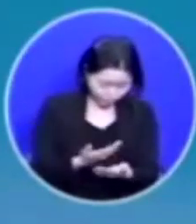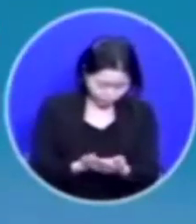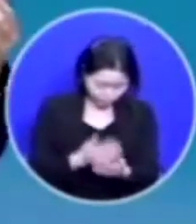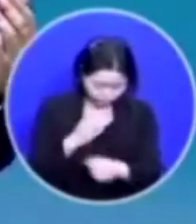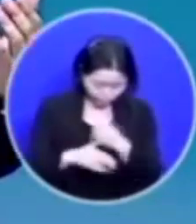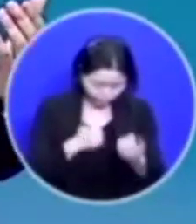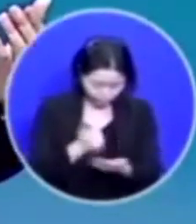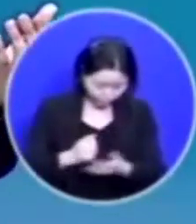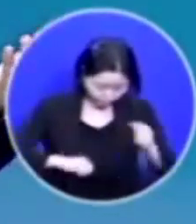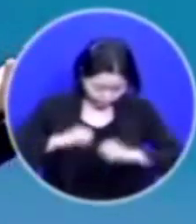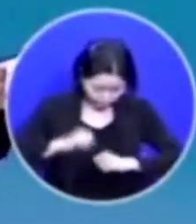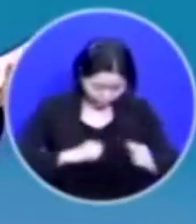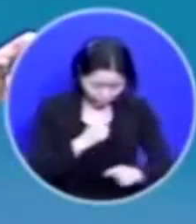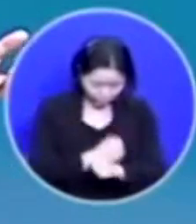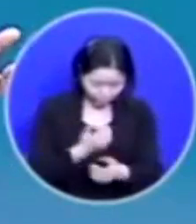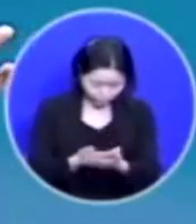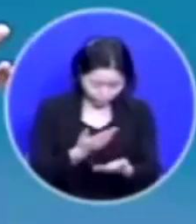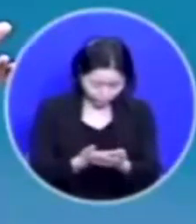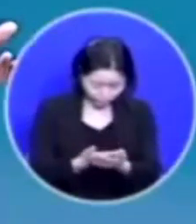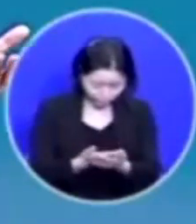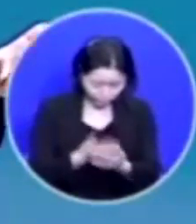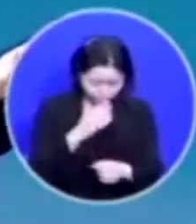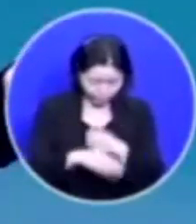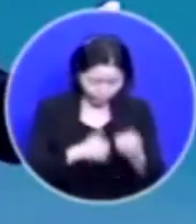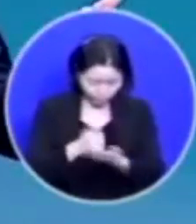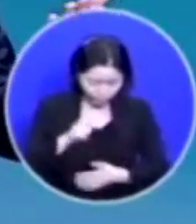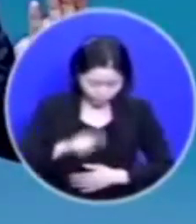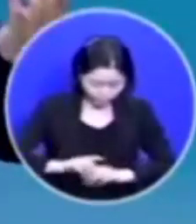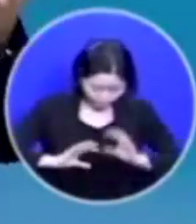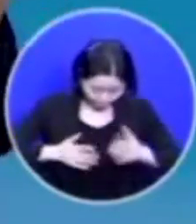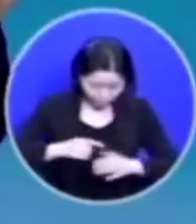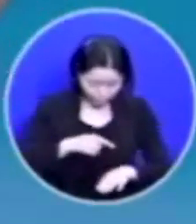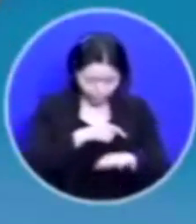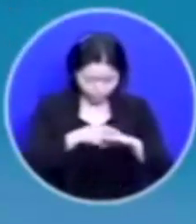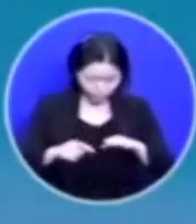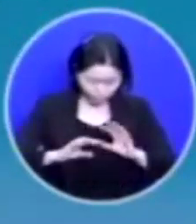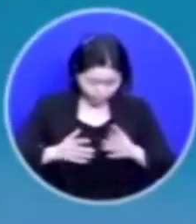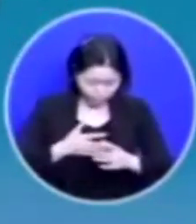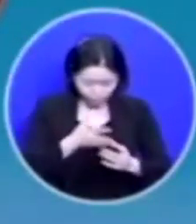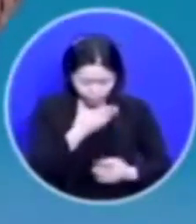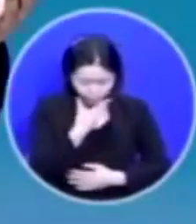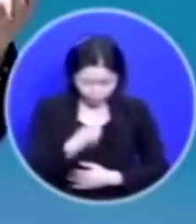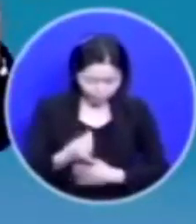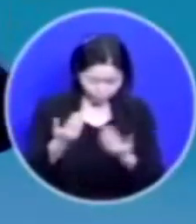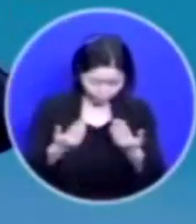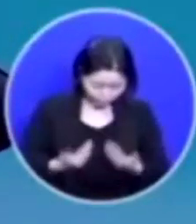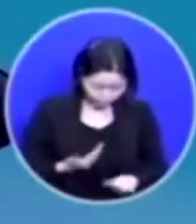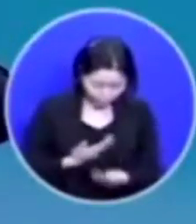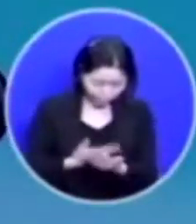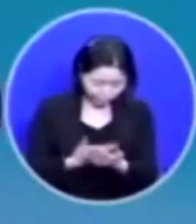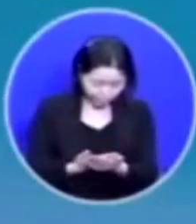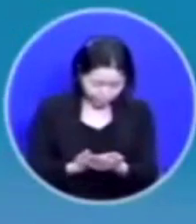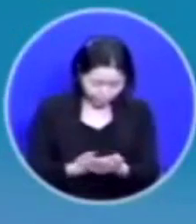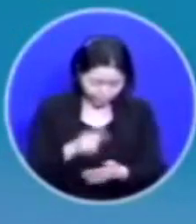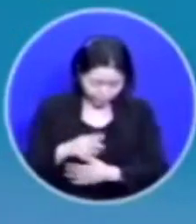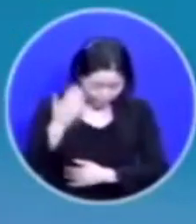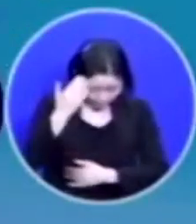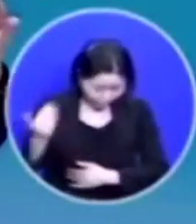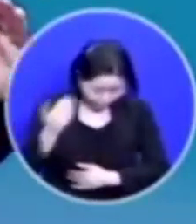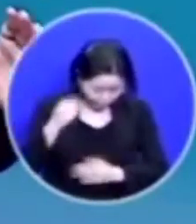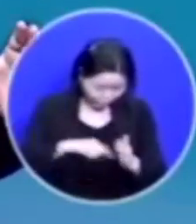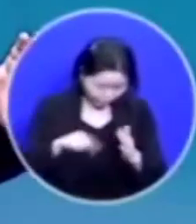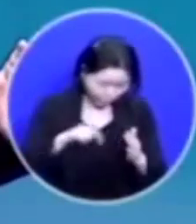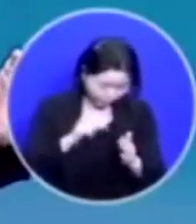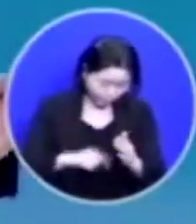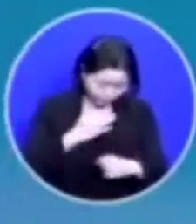역사하소서 하나님 이 나라 이민족의 복을 주소서 이 대한민국 안에